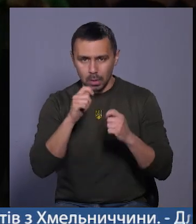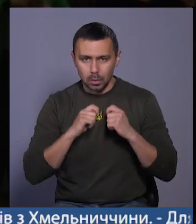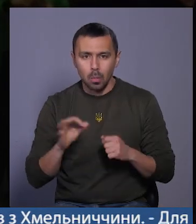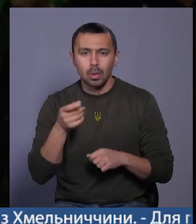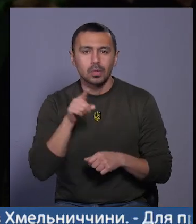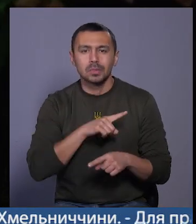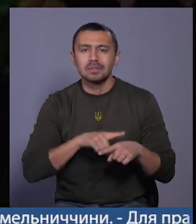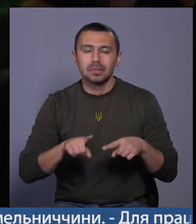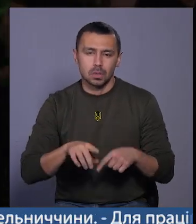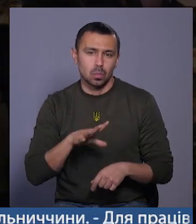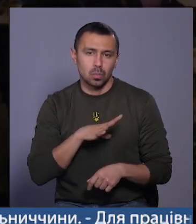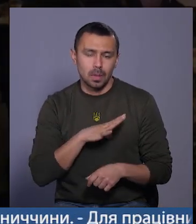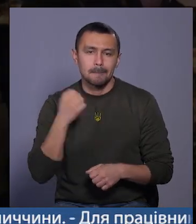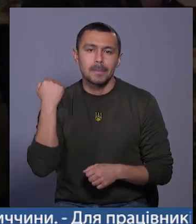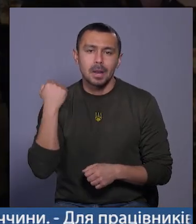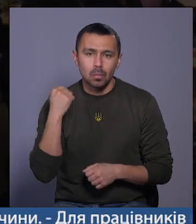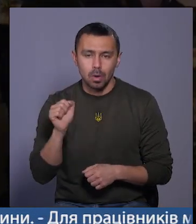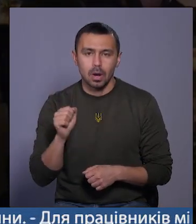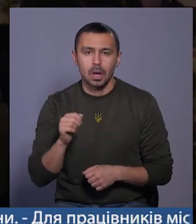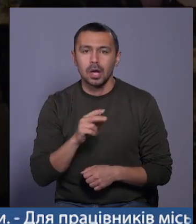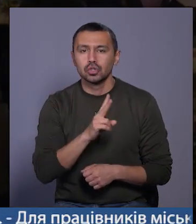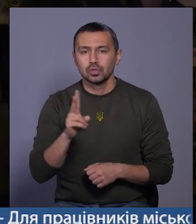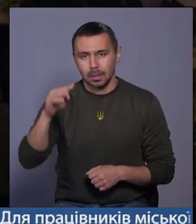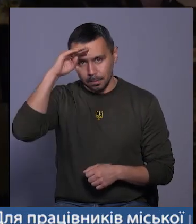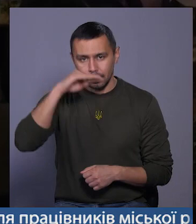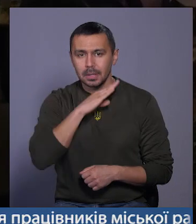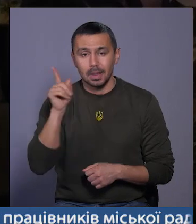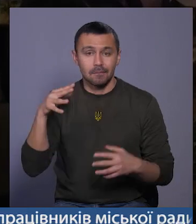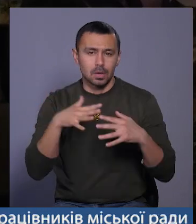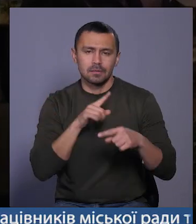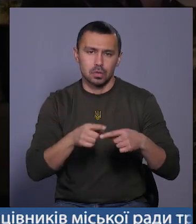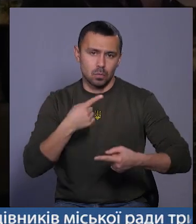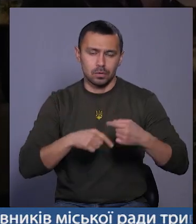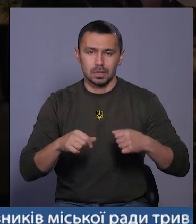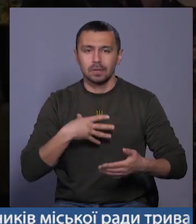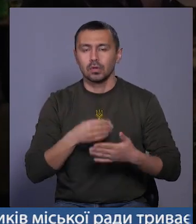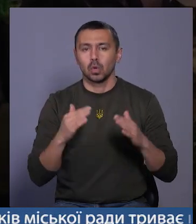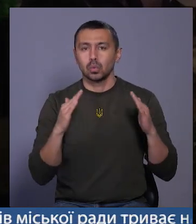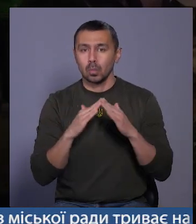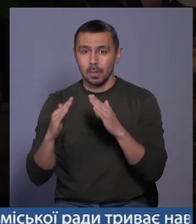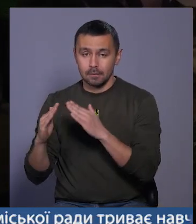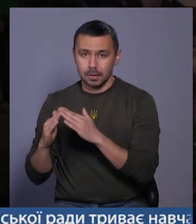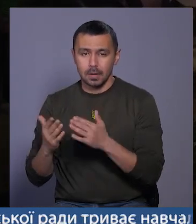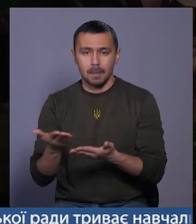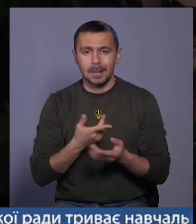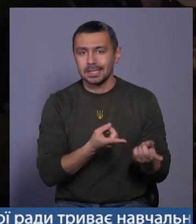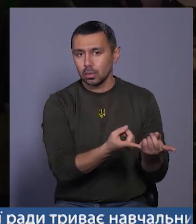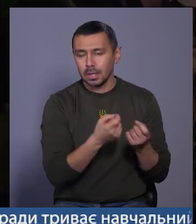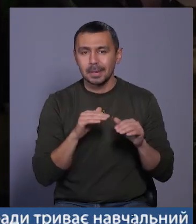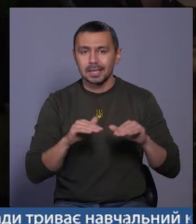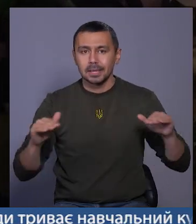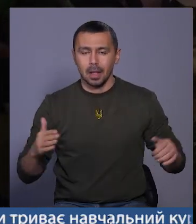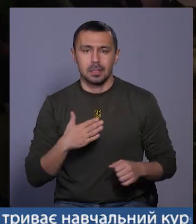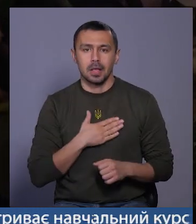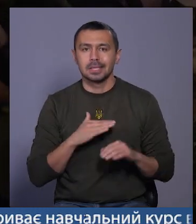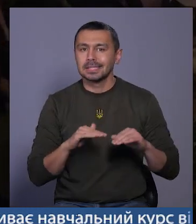а про те, щоб швидше була перемога, і чиї батьки там воюють, швидше повернулися в свої домівки. Ми залучаємо діток,